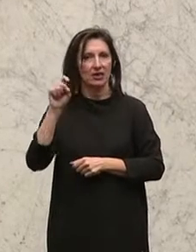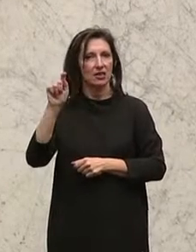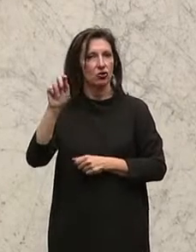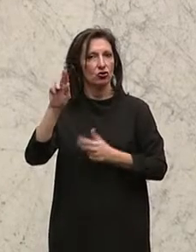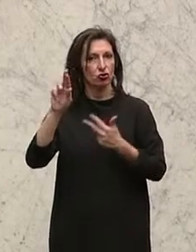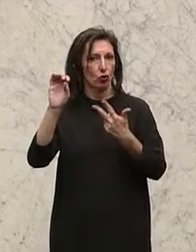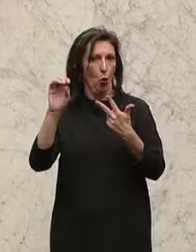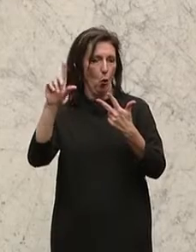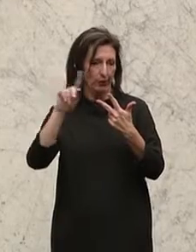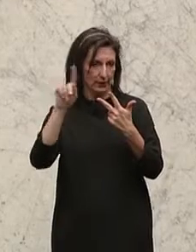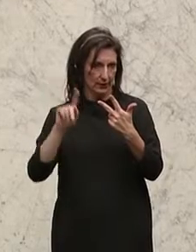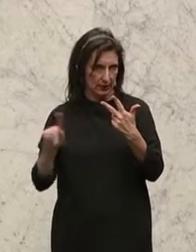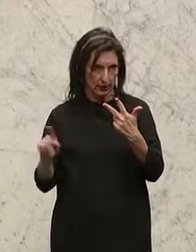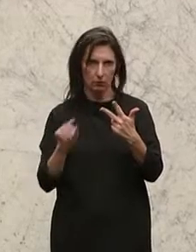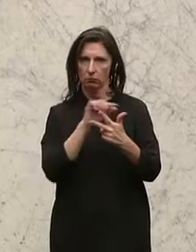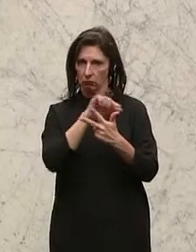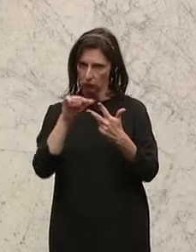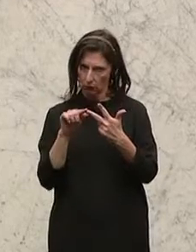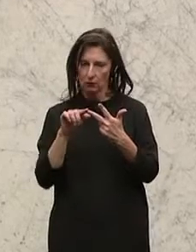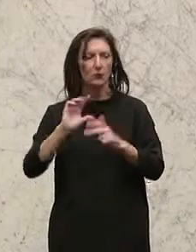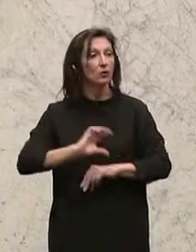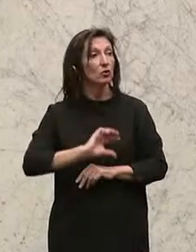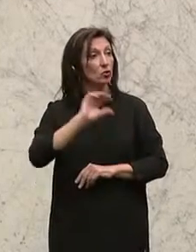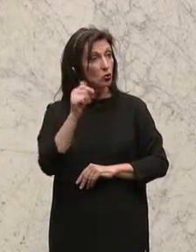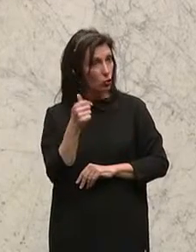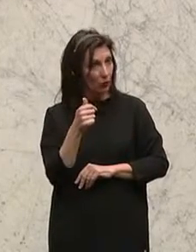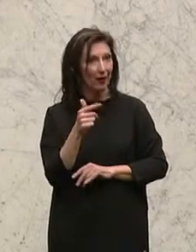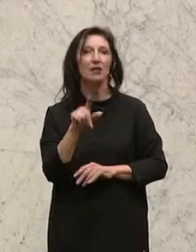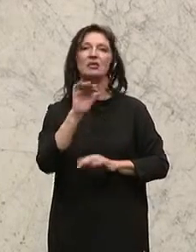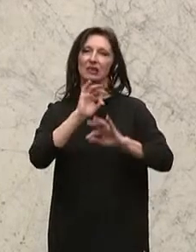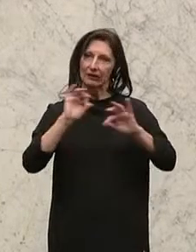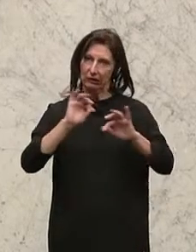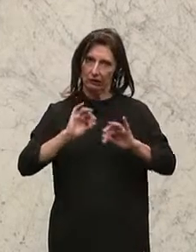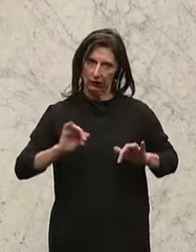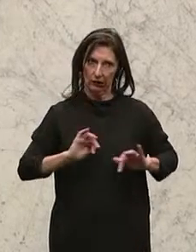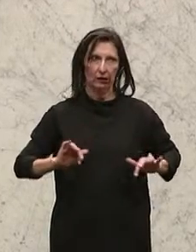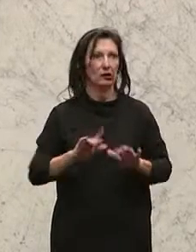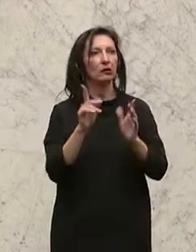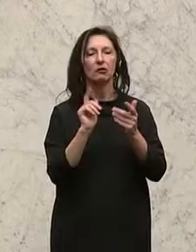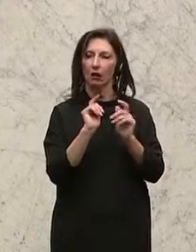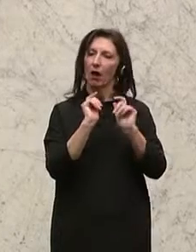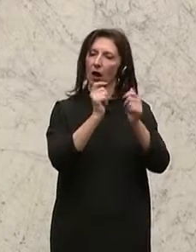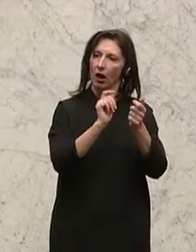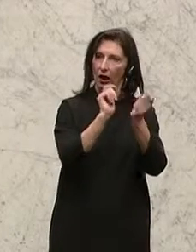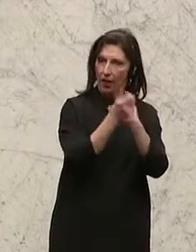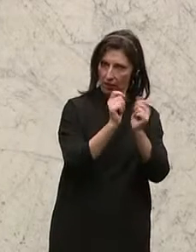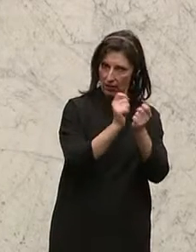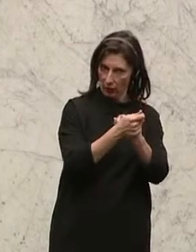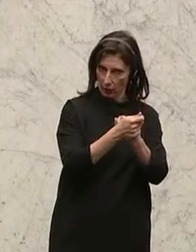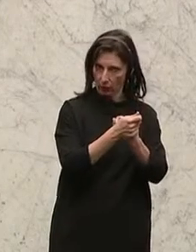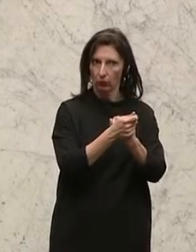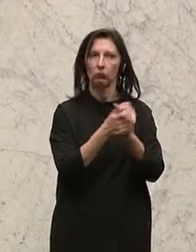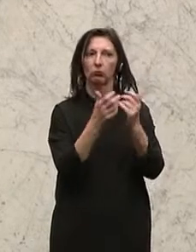und Kollegen. Werde wie immer zunächst über die von den erwähnten Abbehinderungsanträgen betroffenen Teile der Systematik des